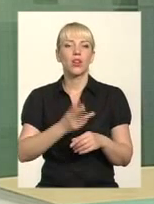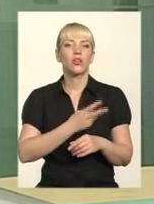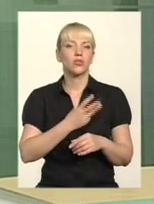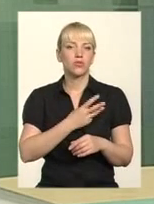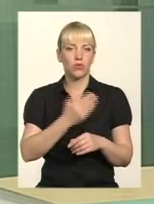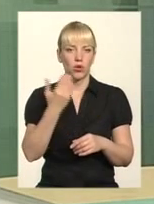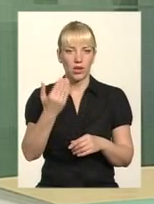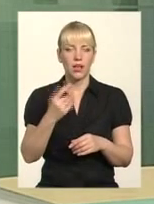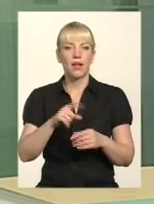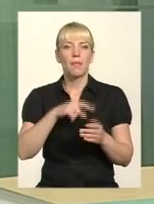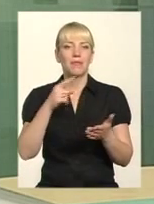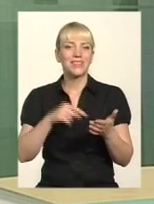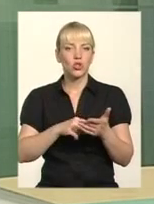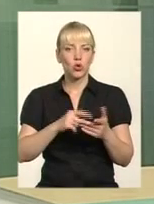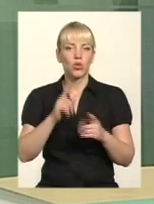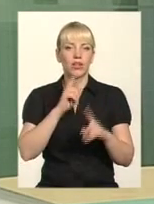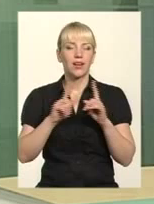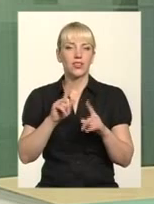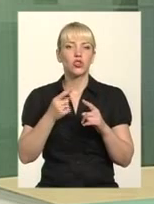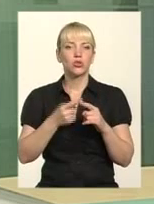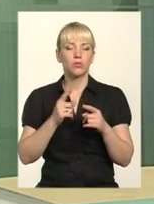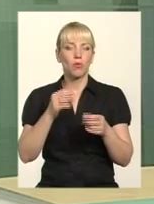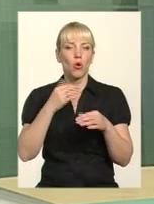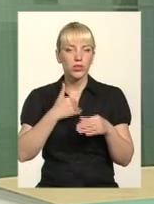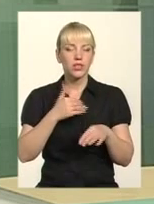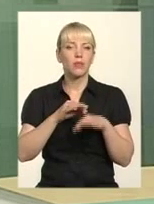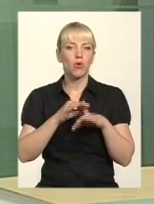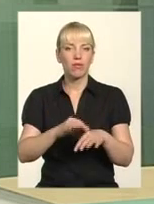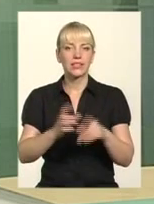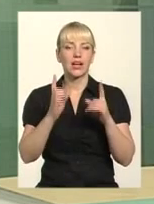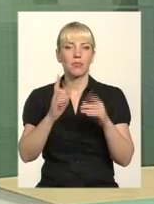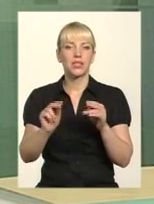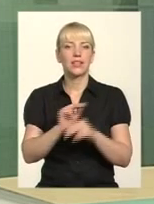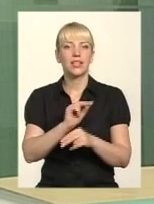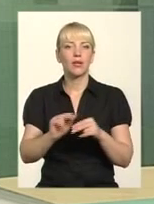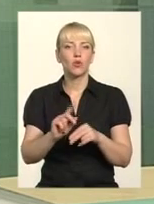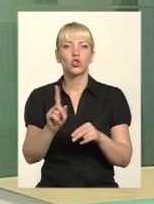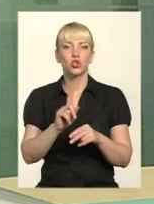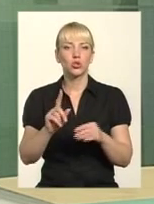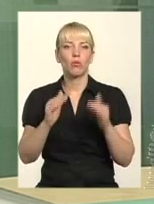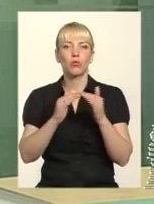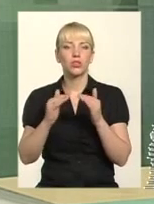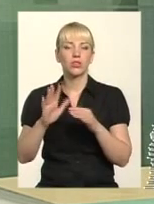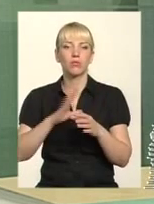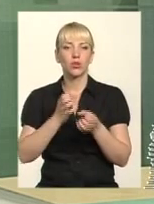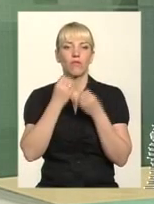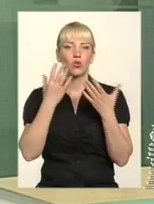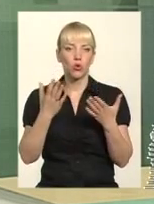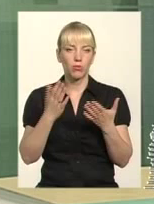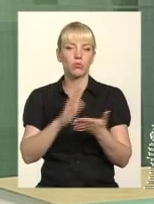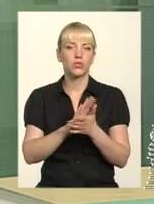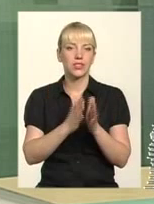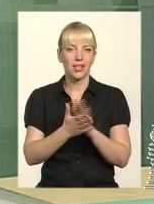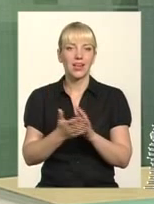тобто, щоб він був в задовільному стані. В нас практично всі будинки в задовільному стані. Якщо в нас щось не